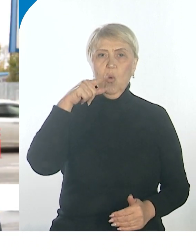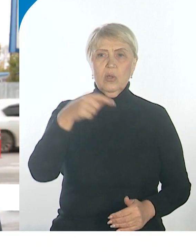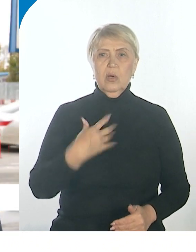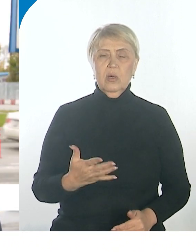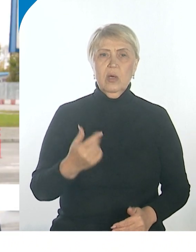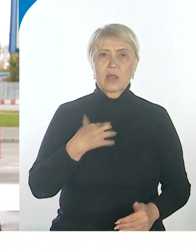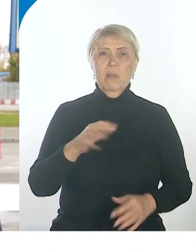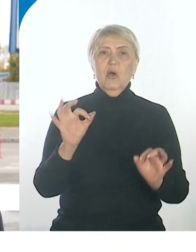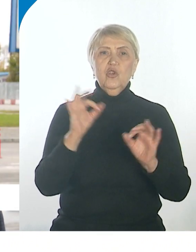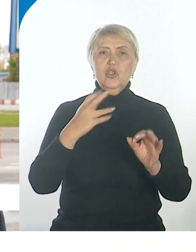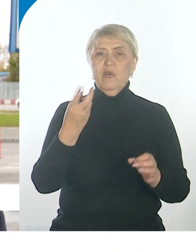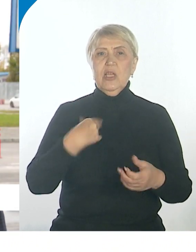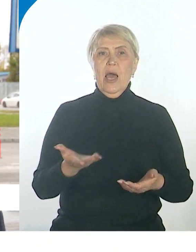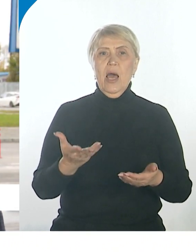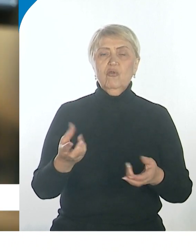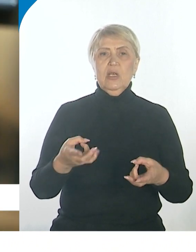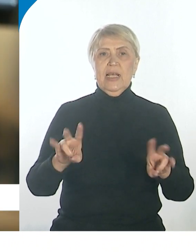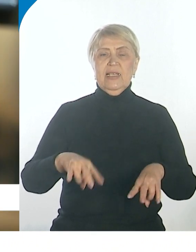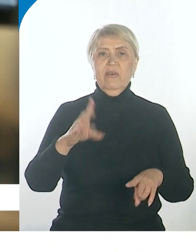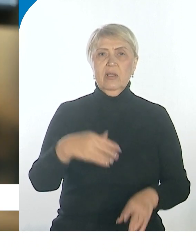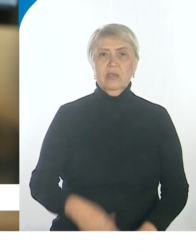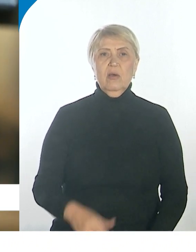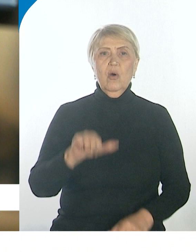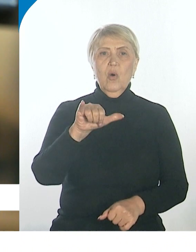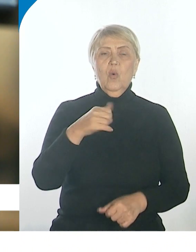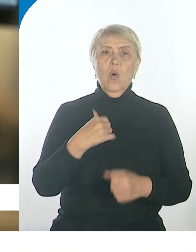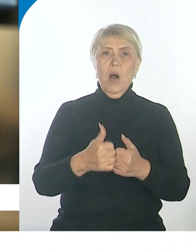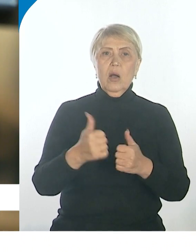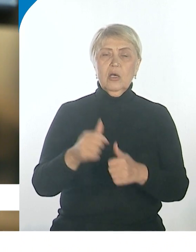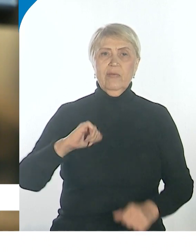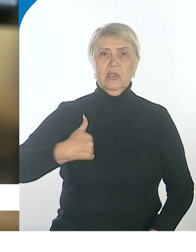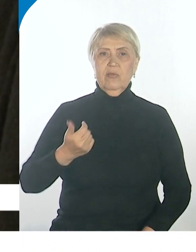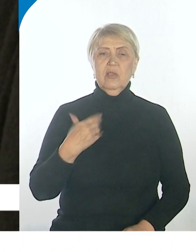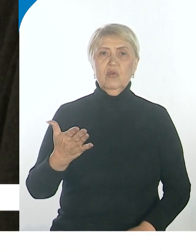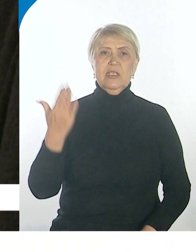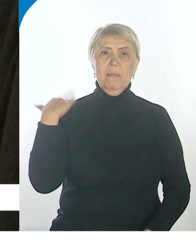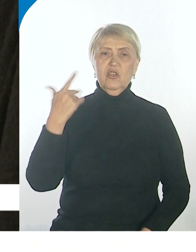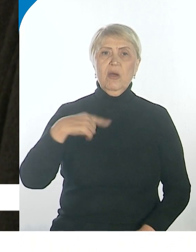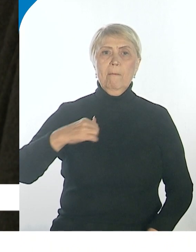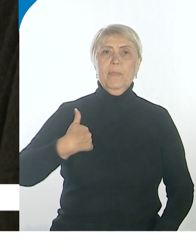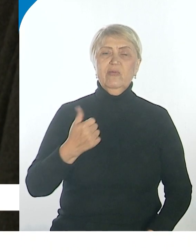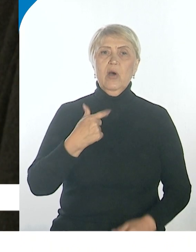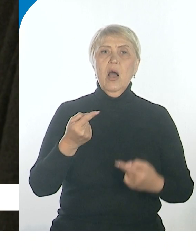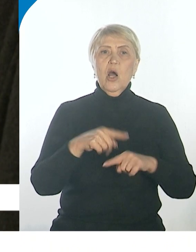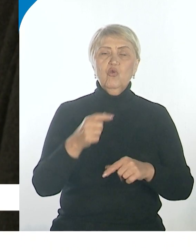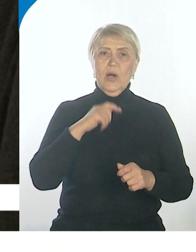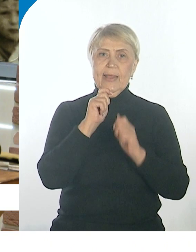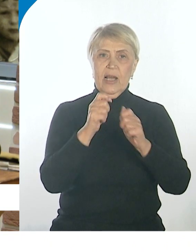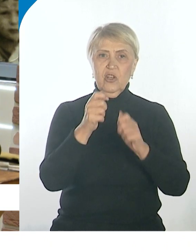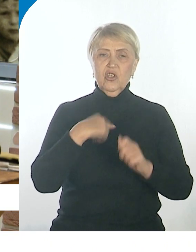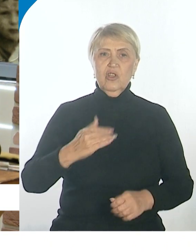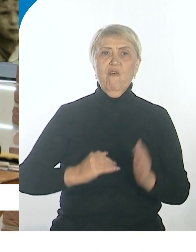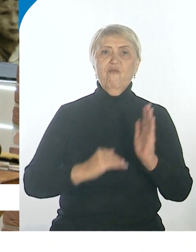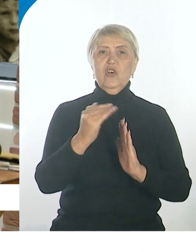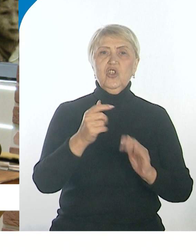Нам ничего не оставалось как-то рвануть. У каждого из героев за плечами подвиги, за которые они награждены высшей государственной наградой страны